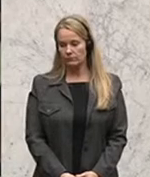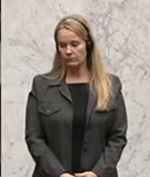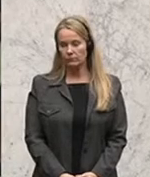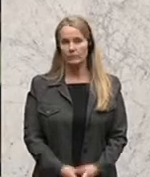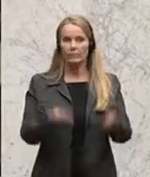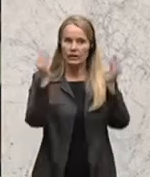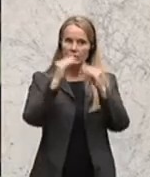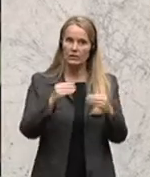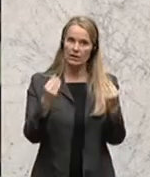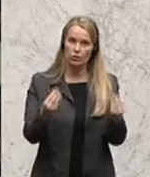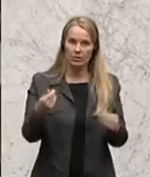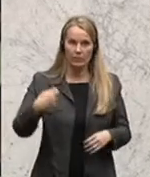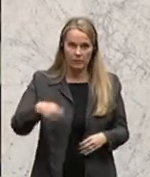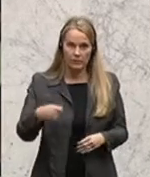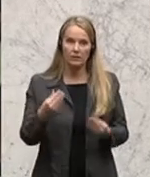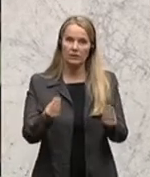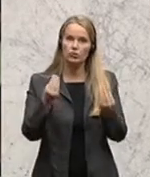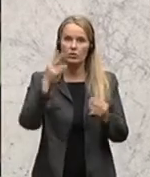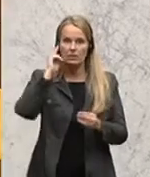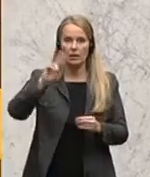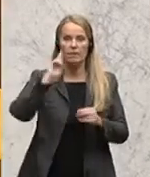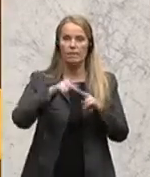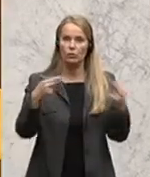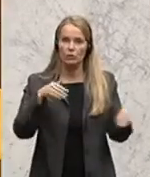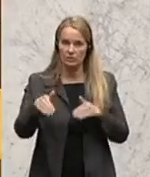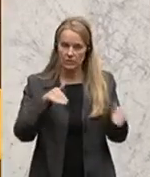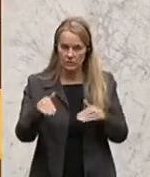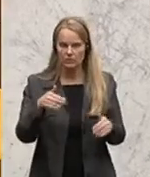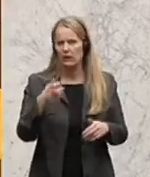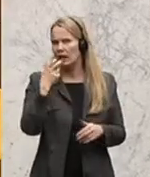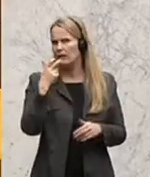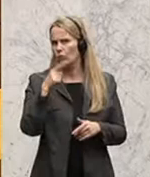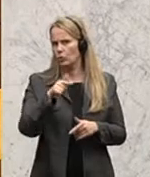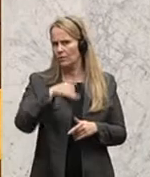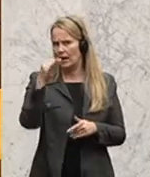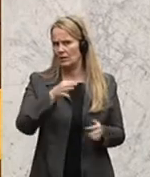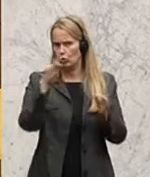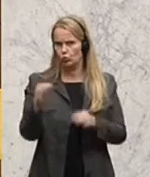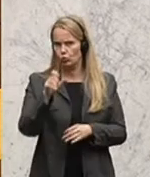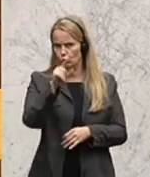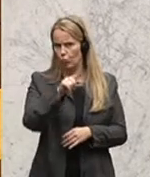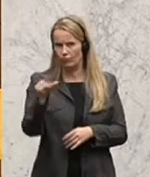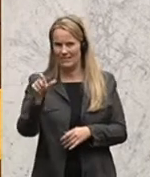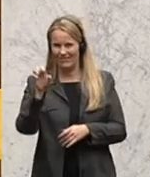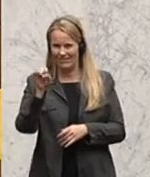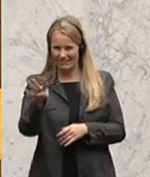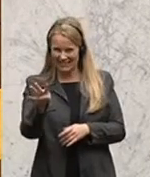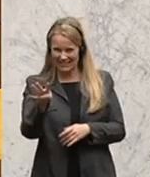Sehr geschätzter Herr Präsident, sehr geschätzter Herr Bundesminister, ich wollte mich zwar zu den Tagesordnungspunkten 12 bis 14